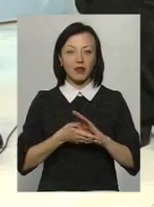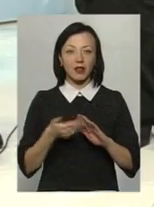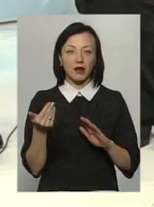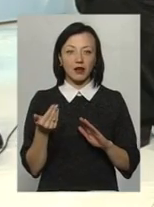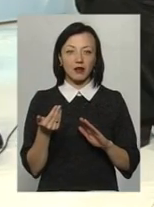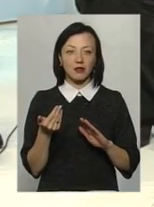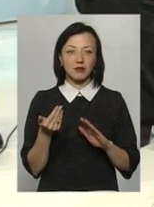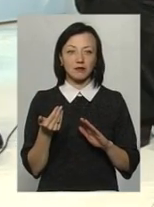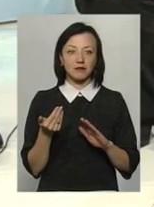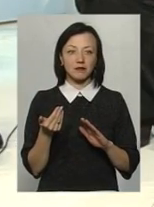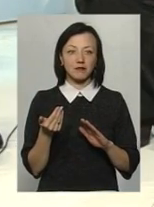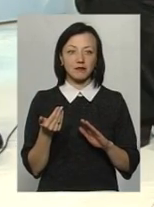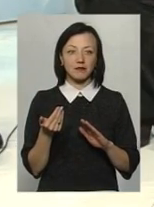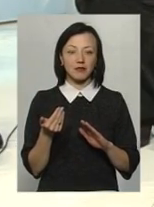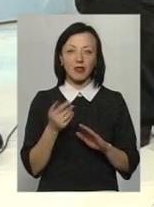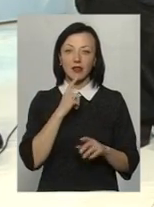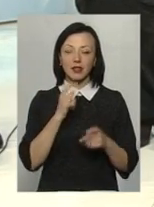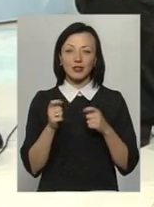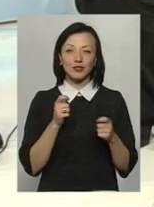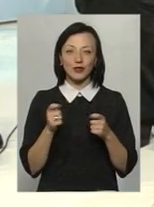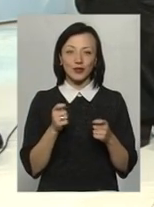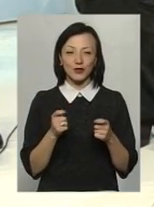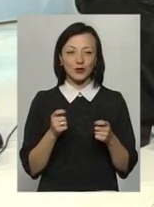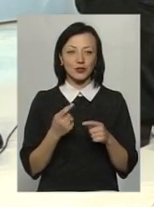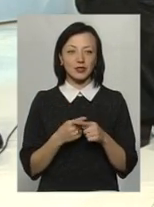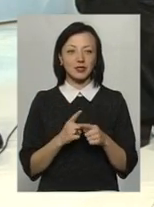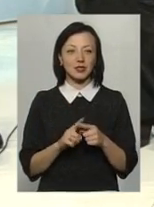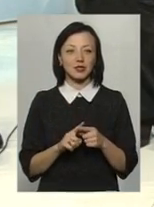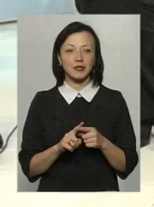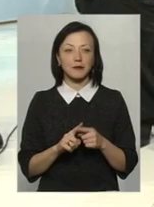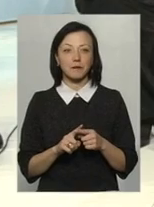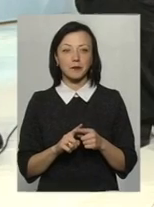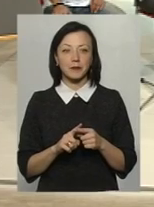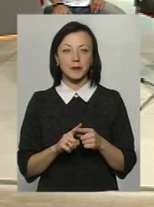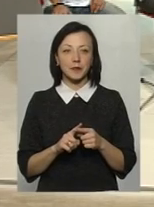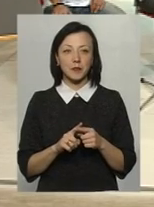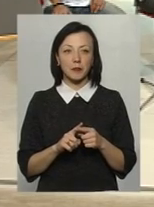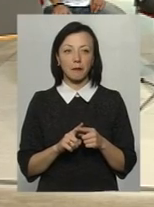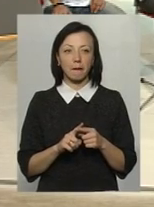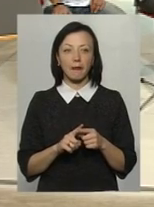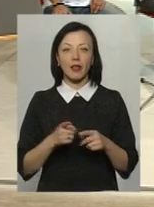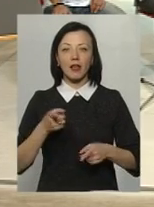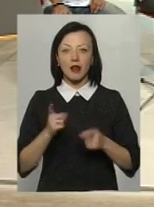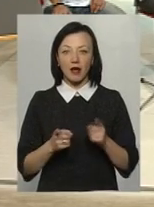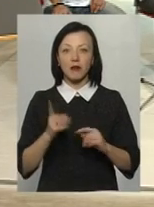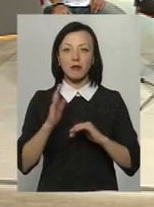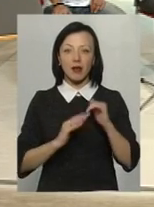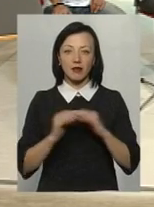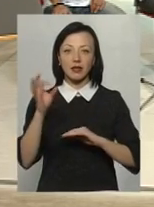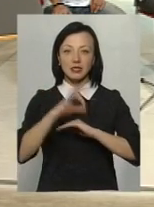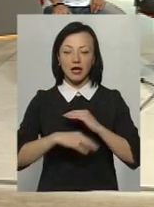на 100%. Це практично. На самому діле ітеріалі. На заході вже є.